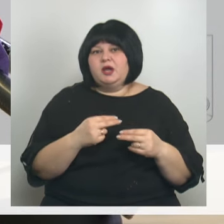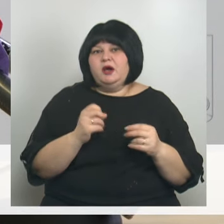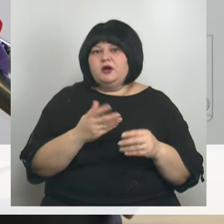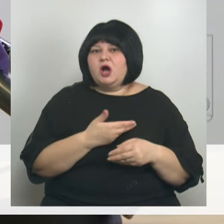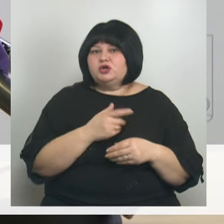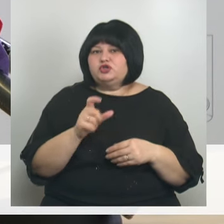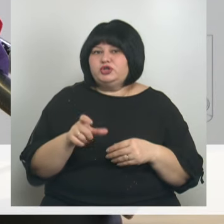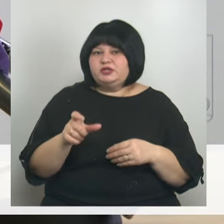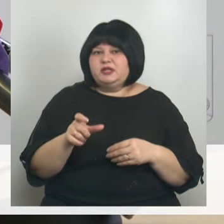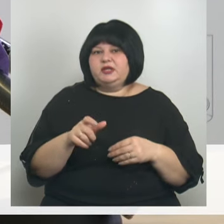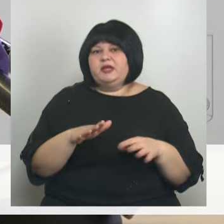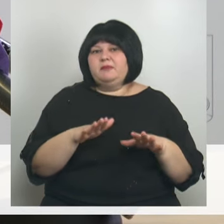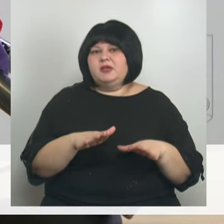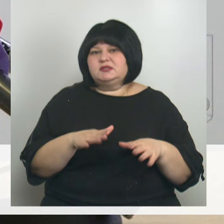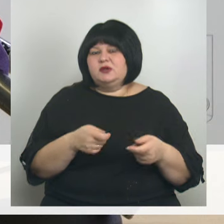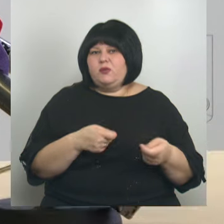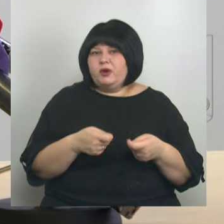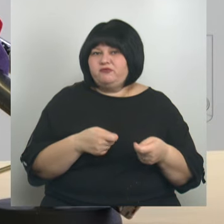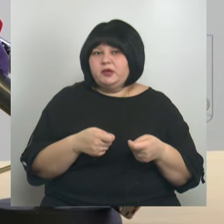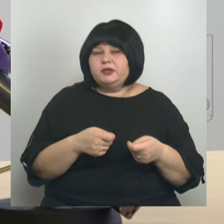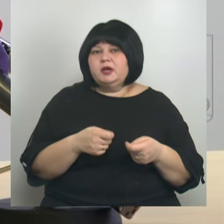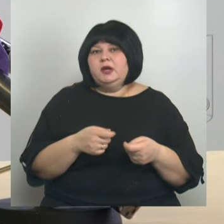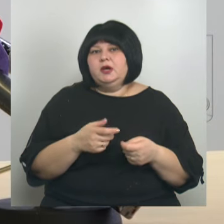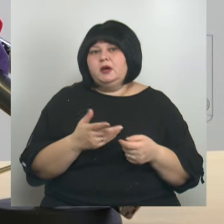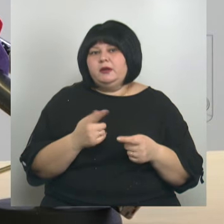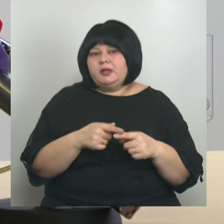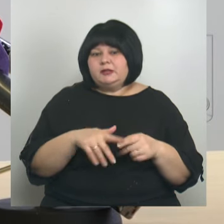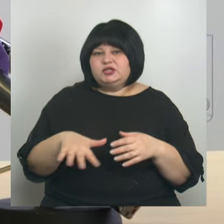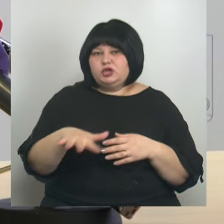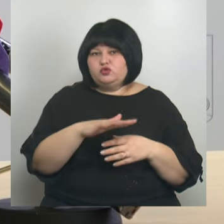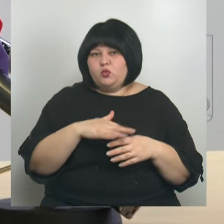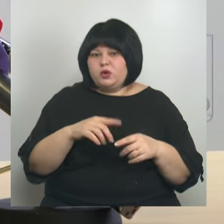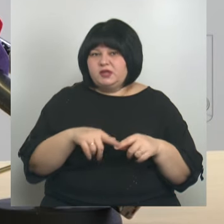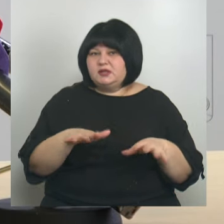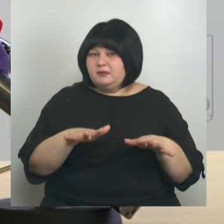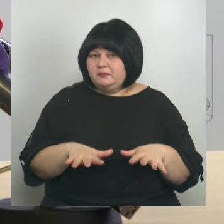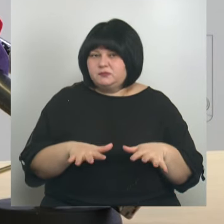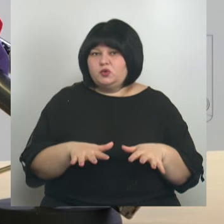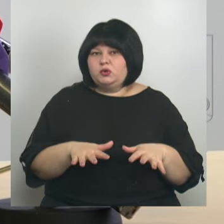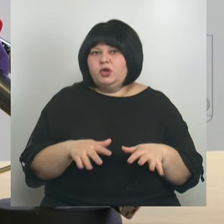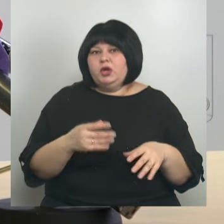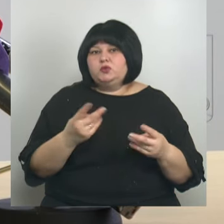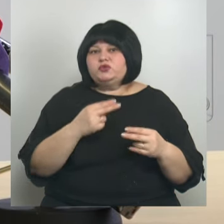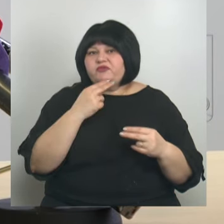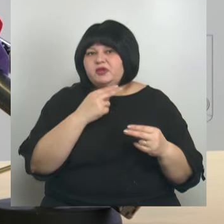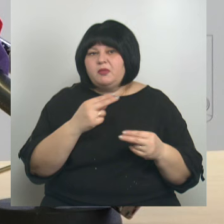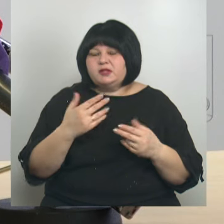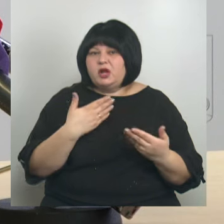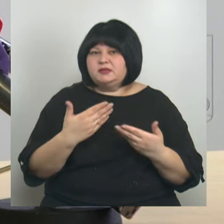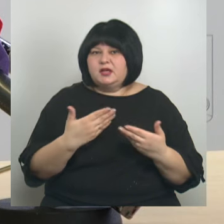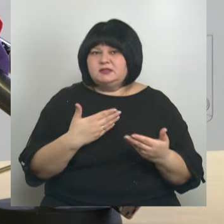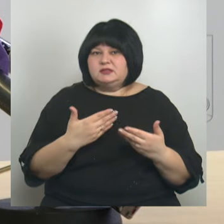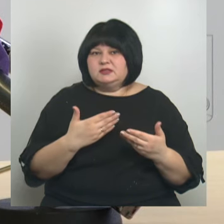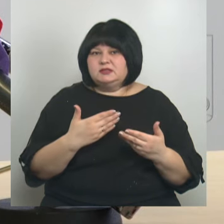жителей, так и органов местного управления о том, что на территории этих зон нужно внимательно относиться к